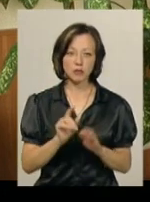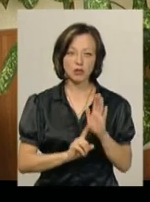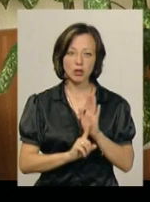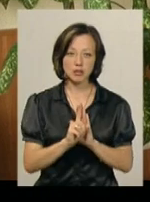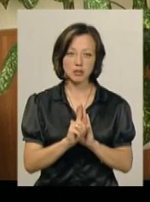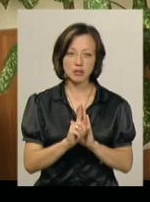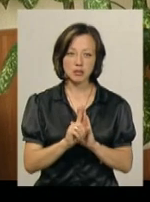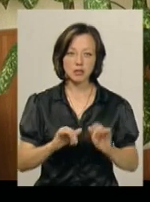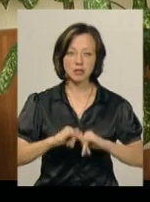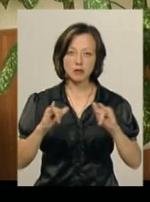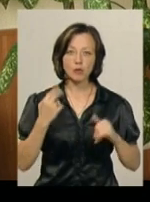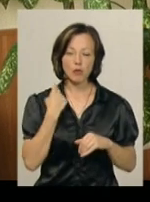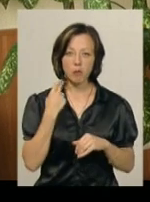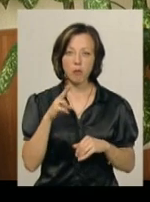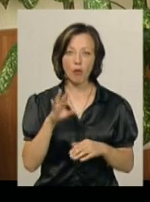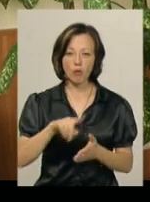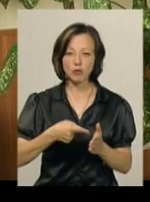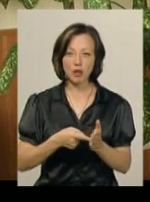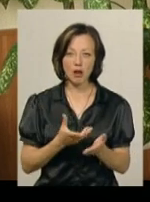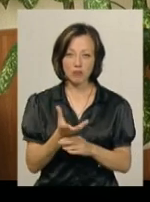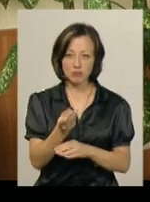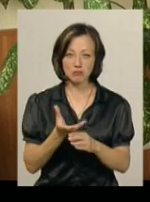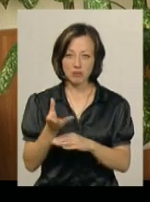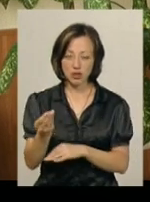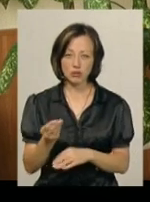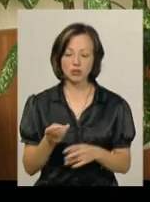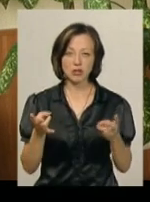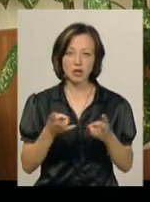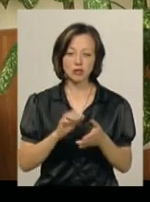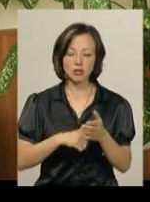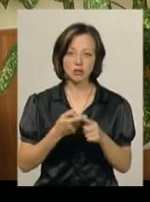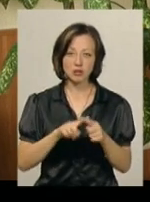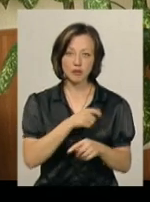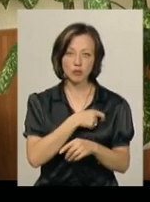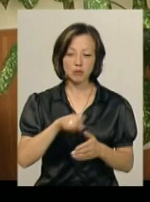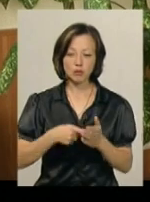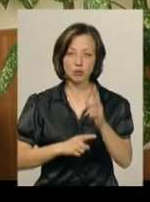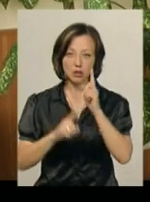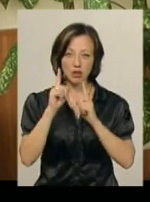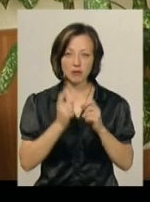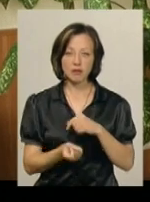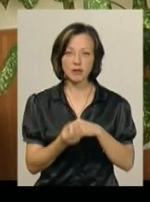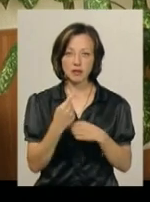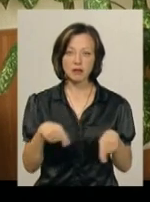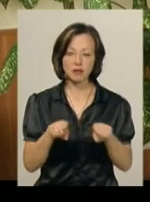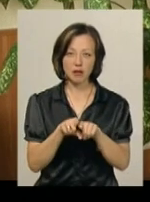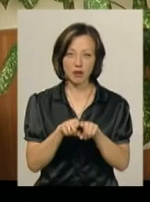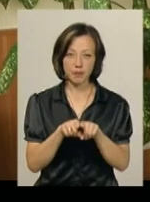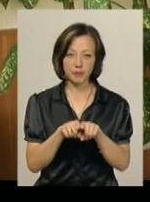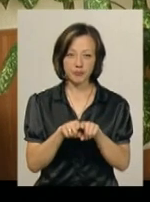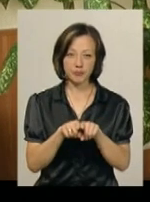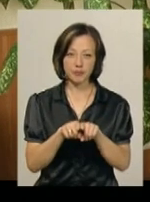почався зріст заборгованості по комунальних платежах, і через що у депутатів міської ради виникла така